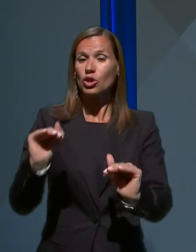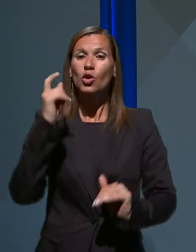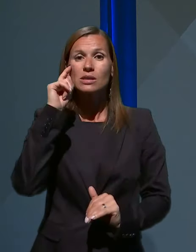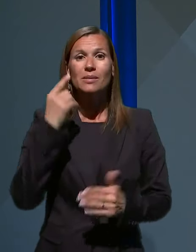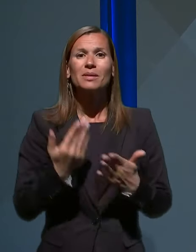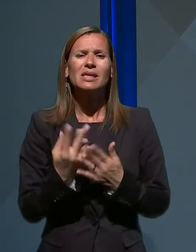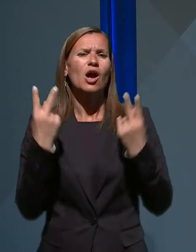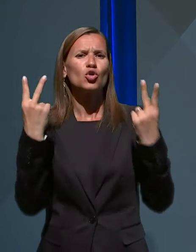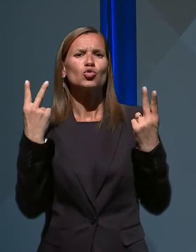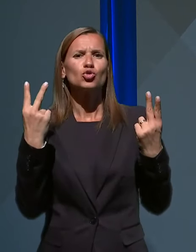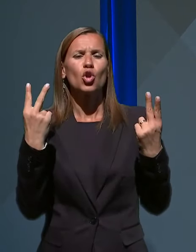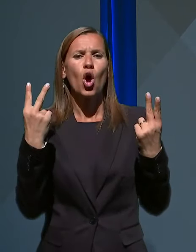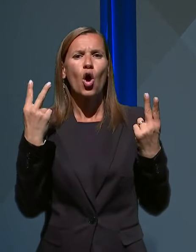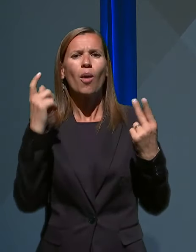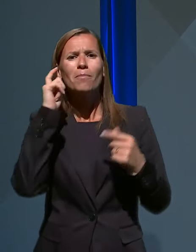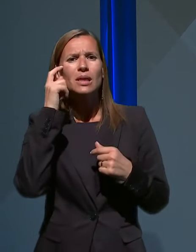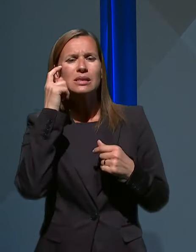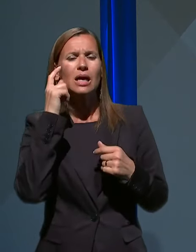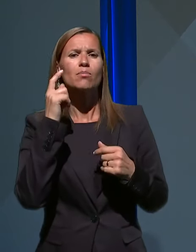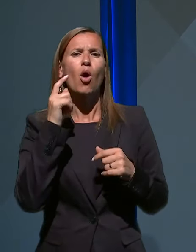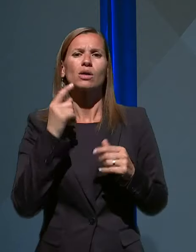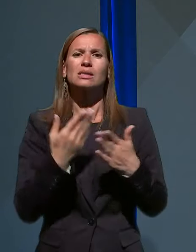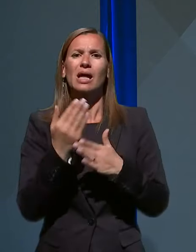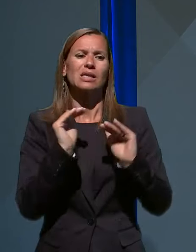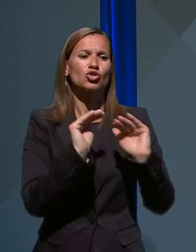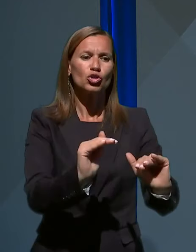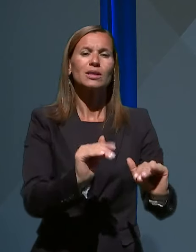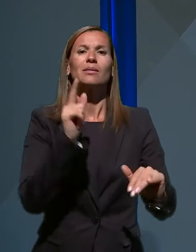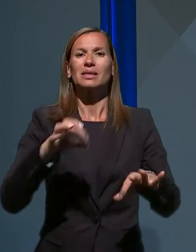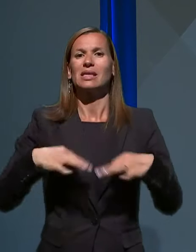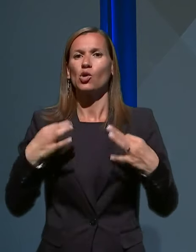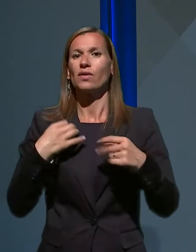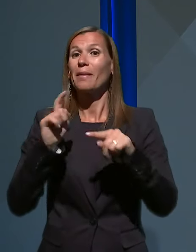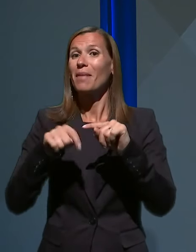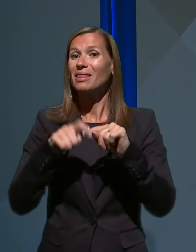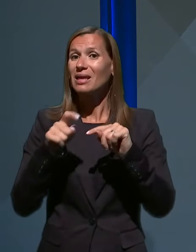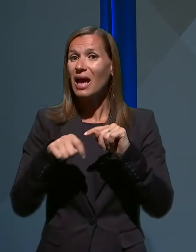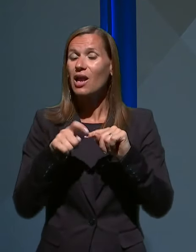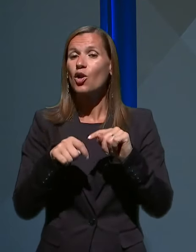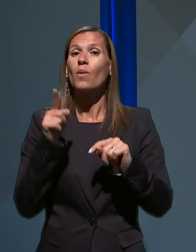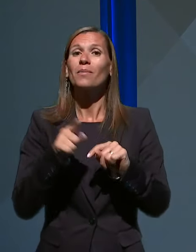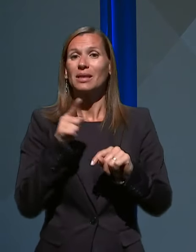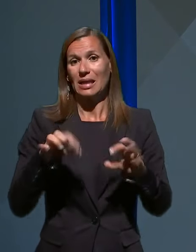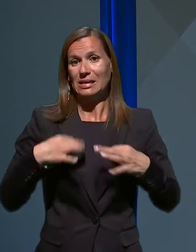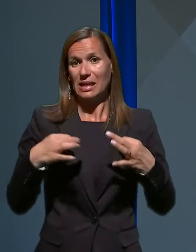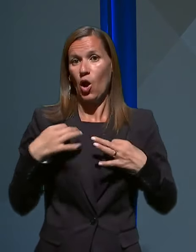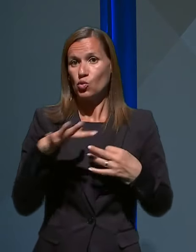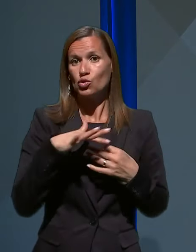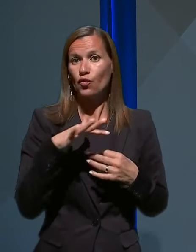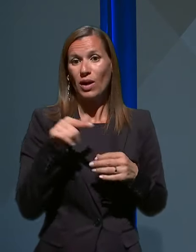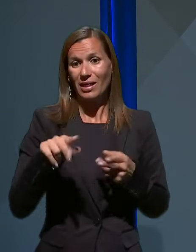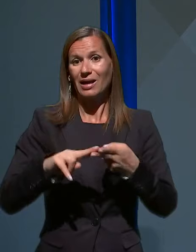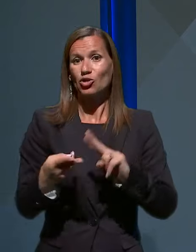ključno preskrbo za zaščitni in zdravstveni materijalov in zdravstvo na ta način omogoča